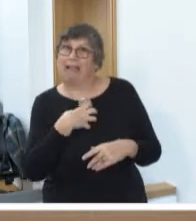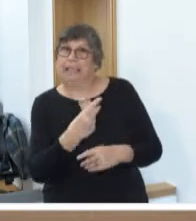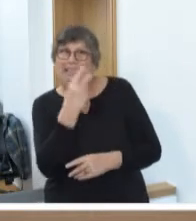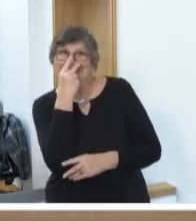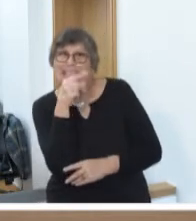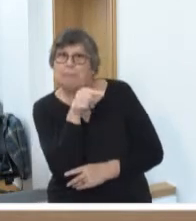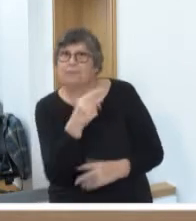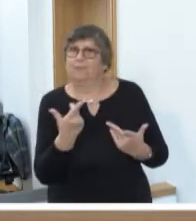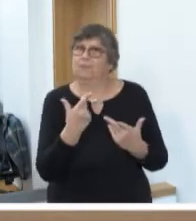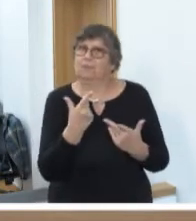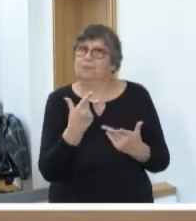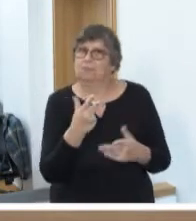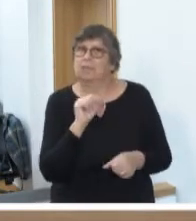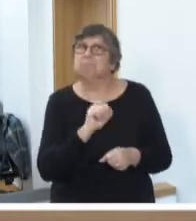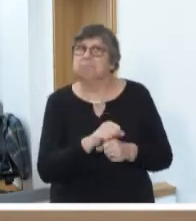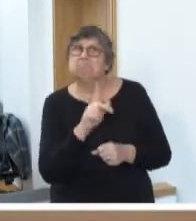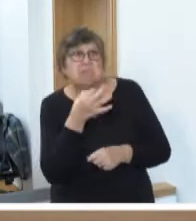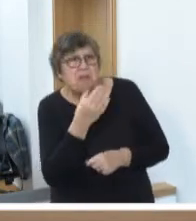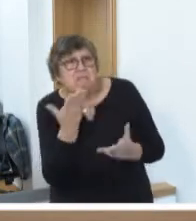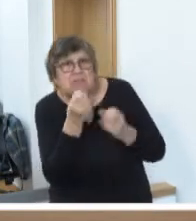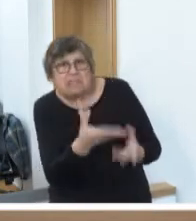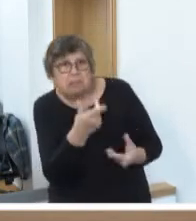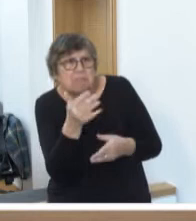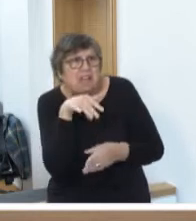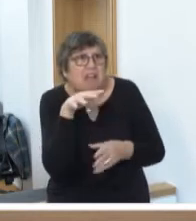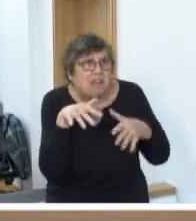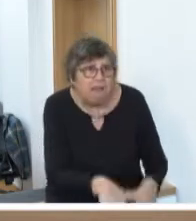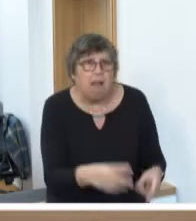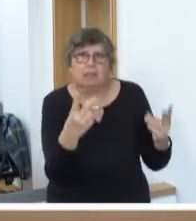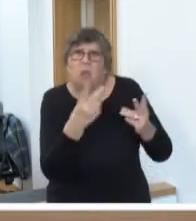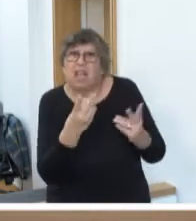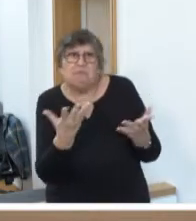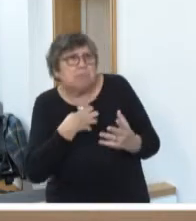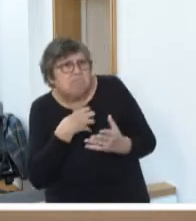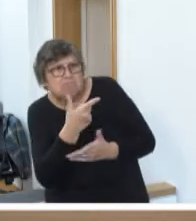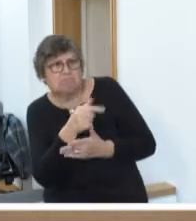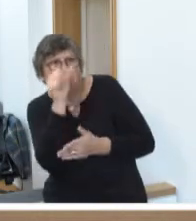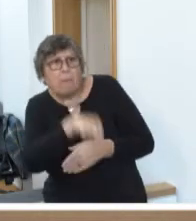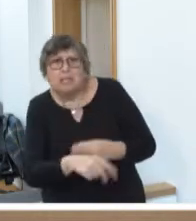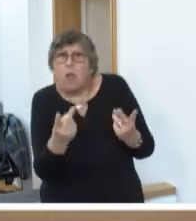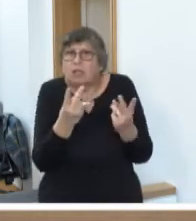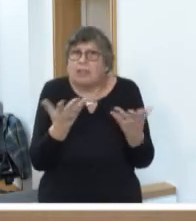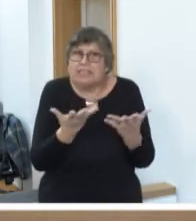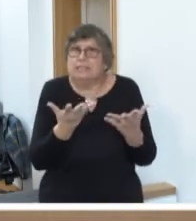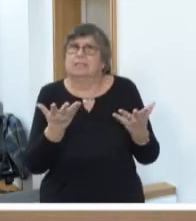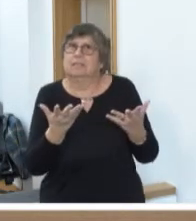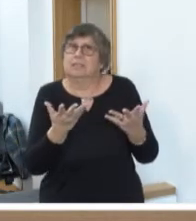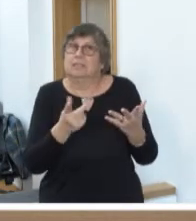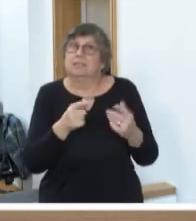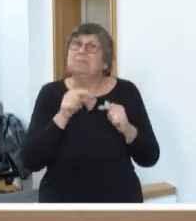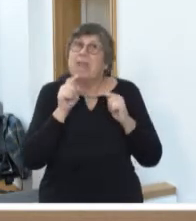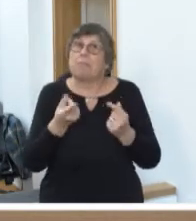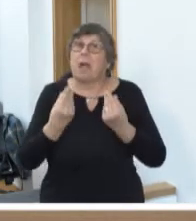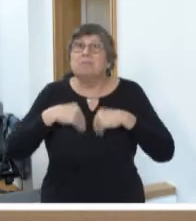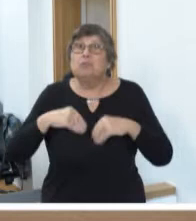Und wir fragen dann auch schnell, was ist denn passiert? Wirst du gestürzt oder hast du sonst was, was wir nicht erkennen können? Das sind psychische